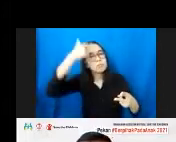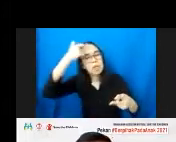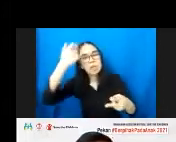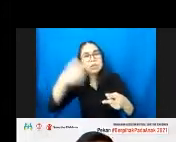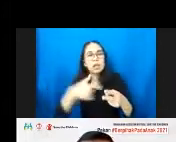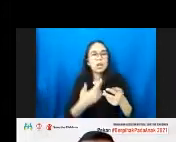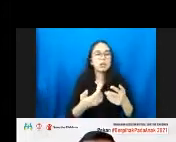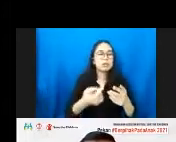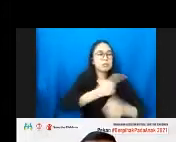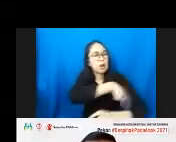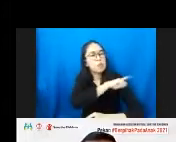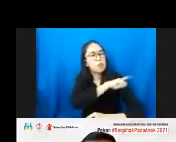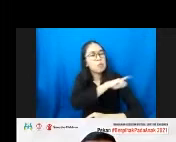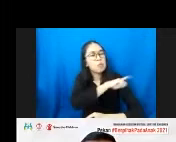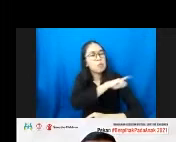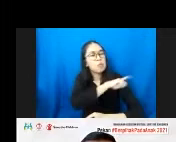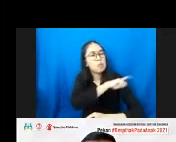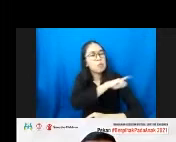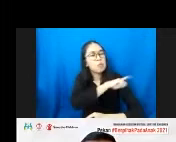mendera BPJS,